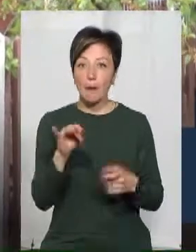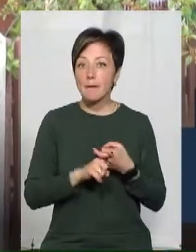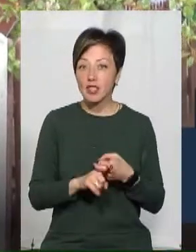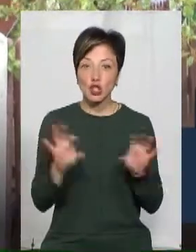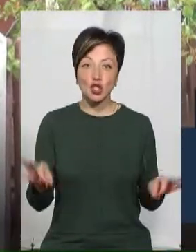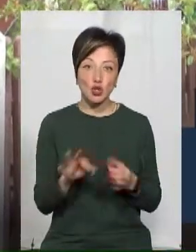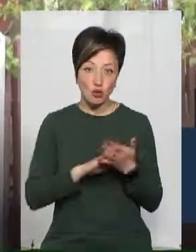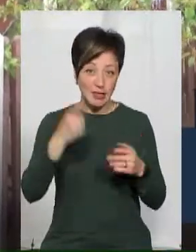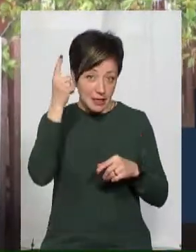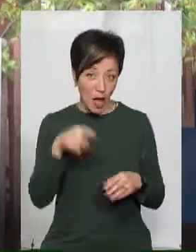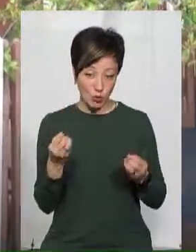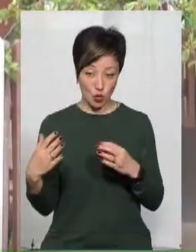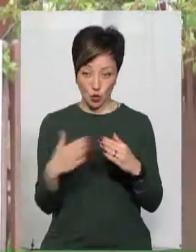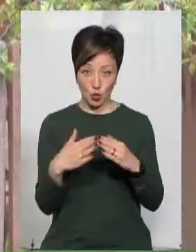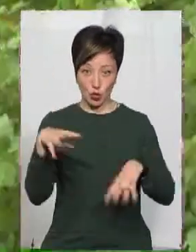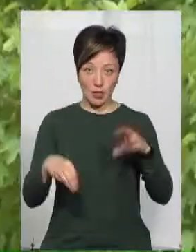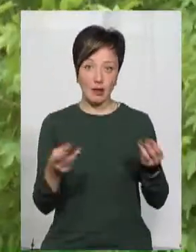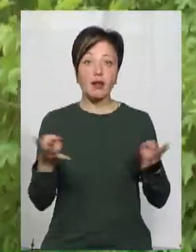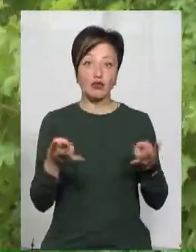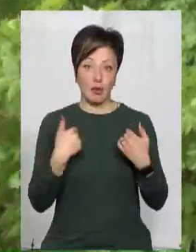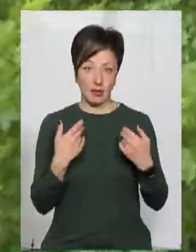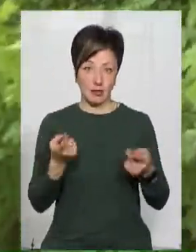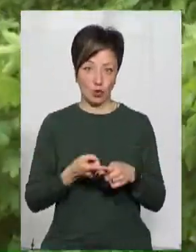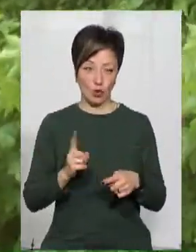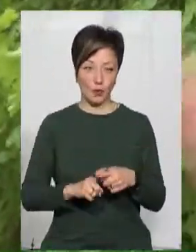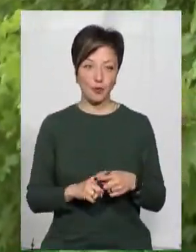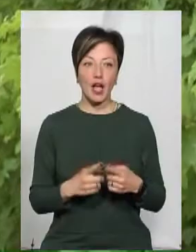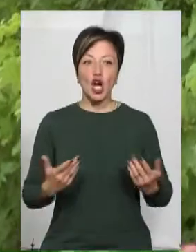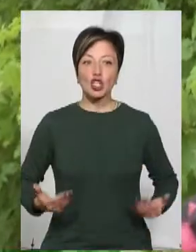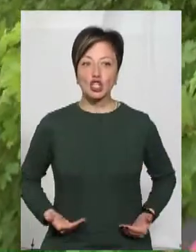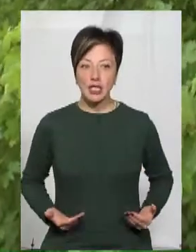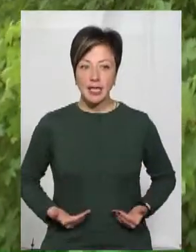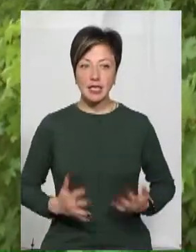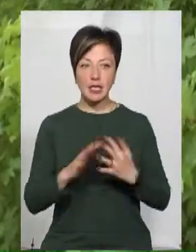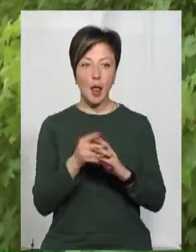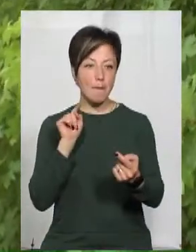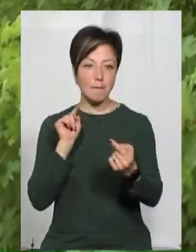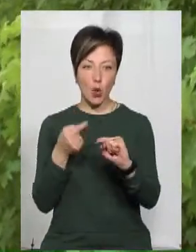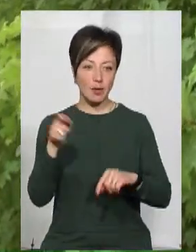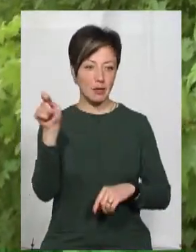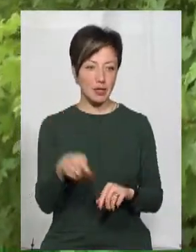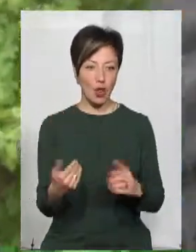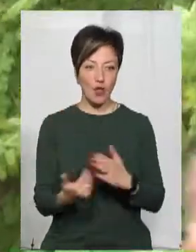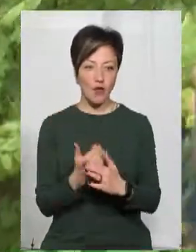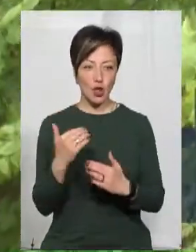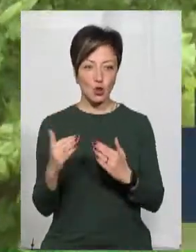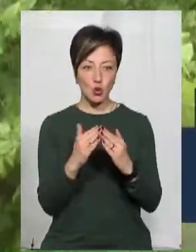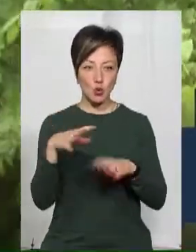щоб знати, по сусівці нашому нічого. Житель Глушківців Ігор Хадик проти приїзду нових сусідів у село.